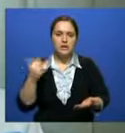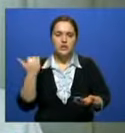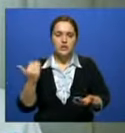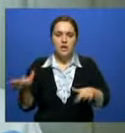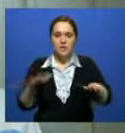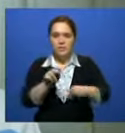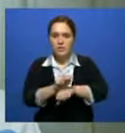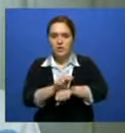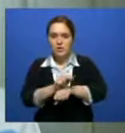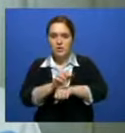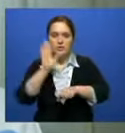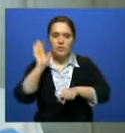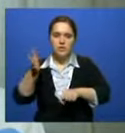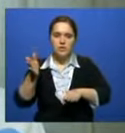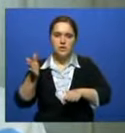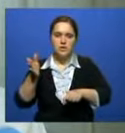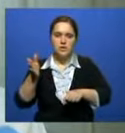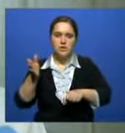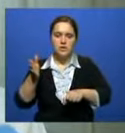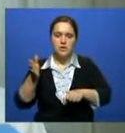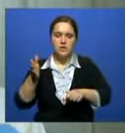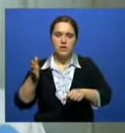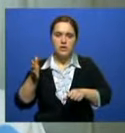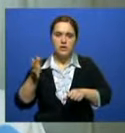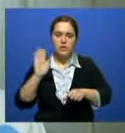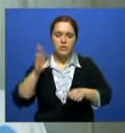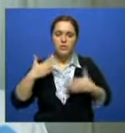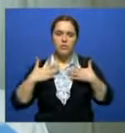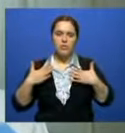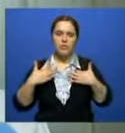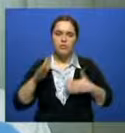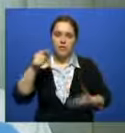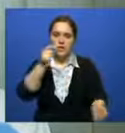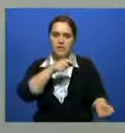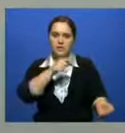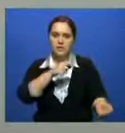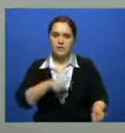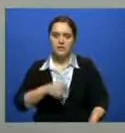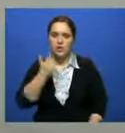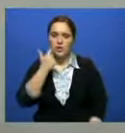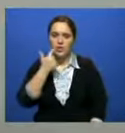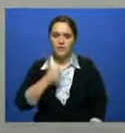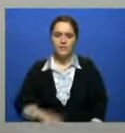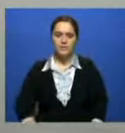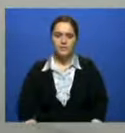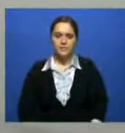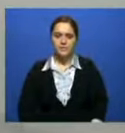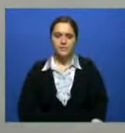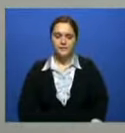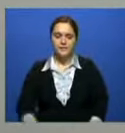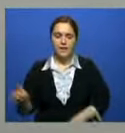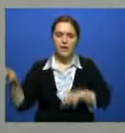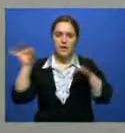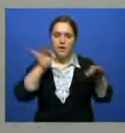мероприятия, инфузия, объем шестки восстанавливается, будет сейчас капаться еще плазма. На помощь спасатели подоспели